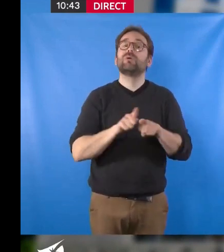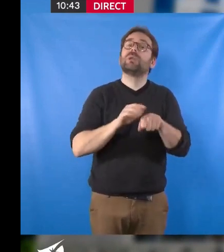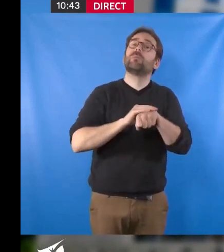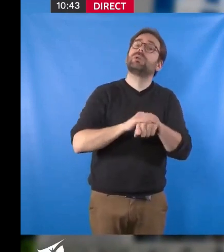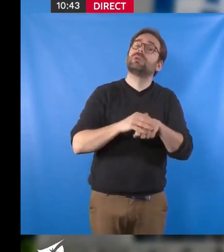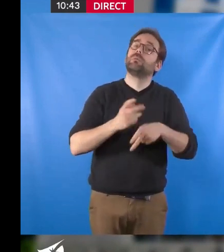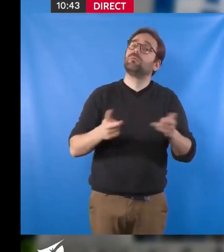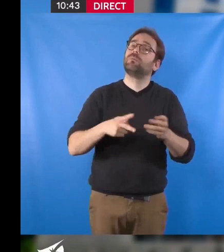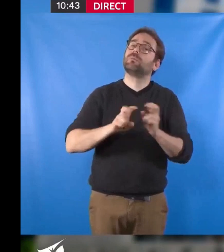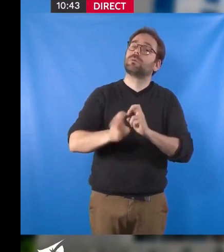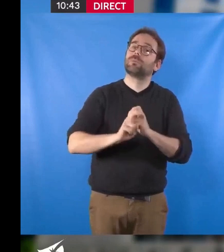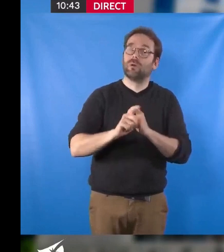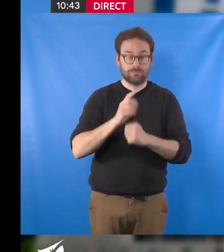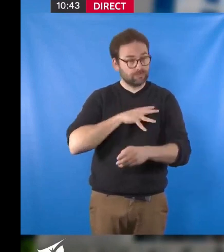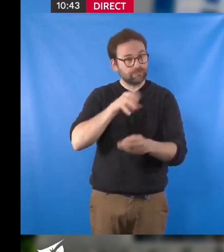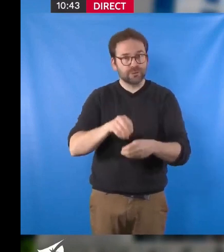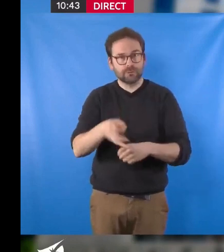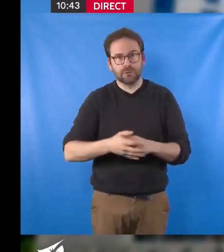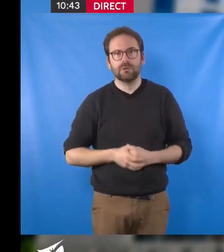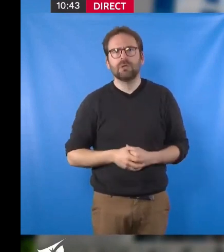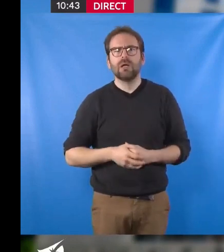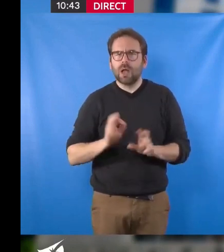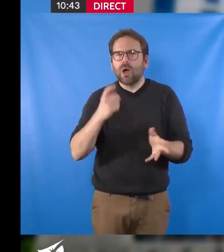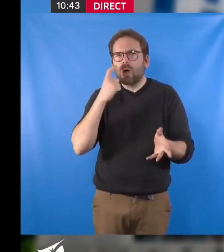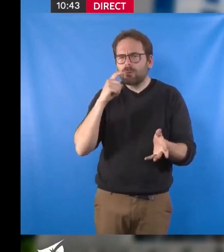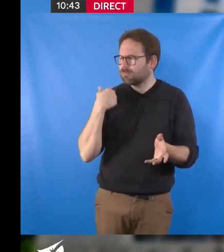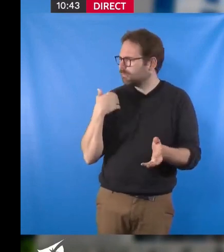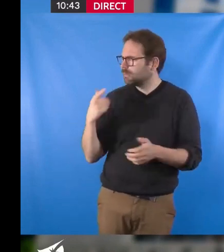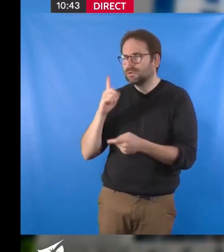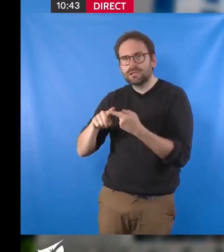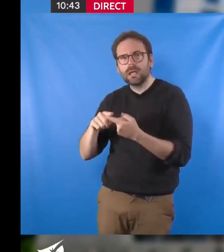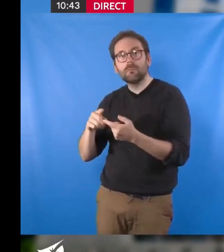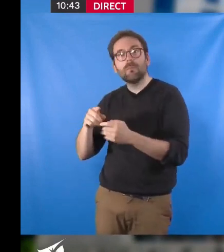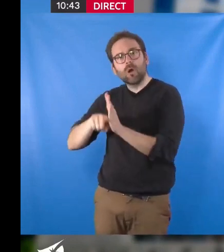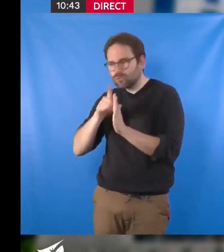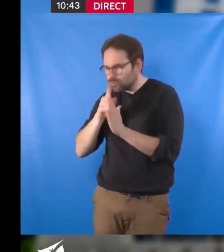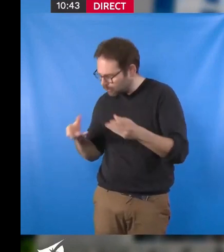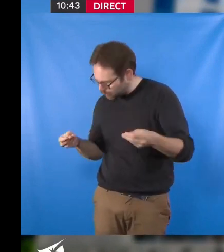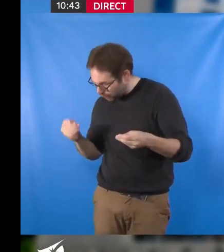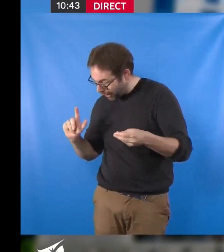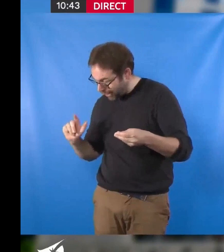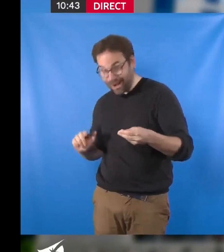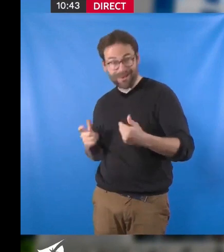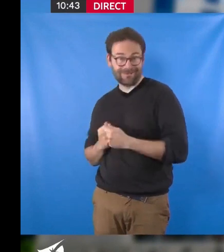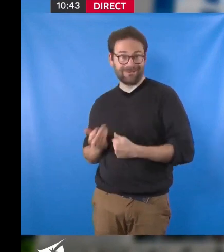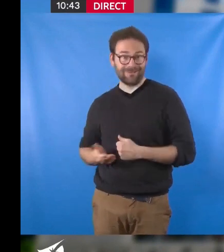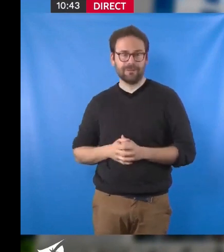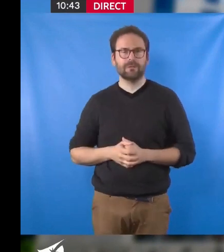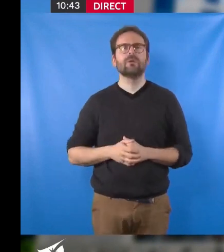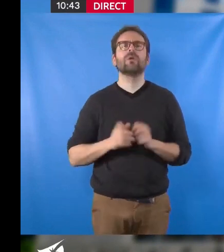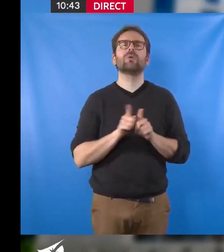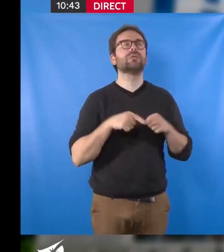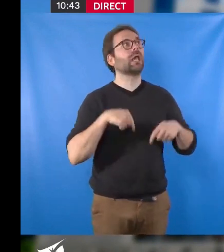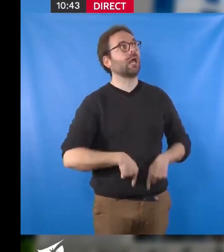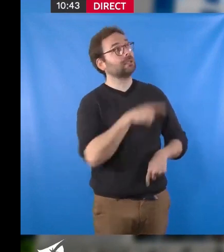y contribuent, comme nous aurons l'occasion de le constater dans l'examen de notre ordre du jour. L'Etat, quant à lui, devra prendre aussi